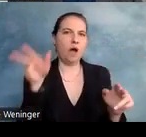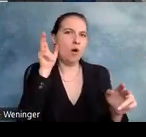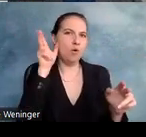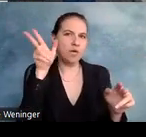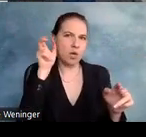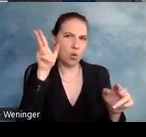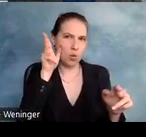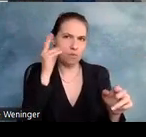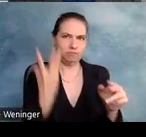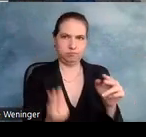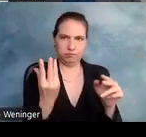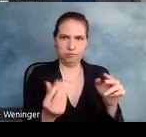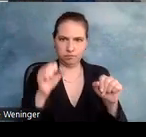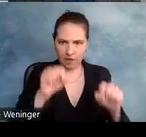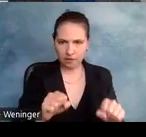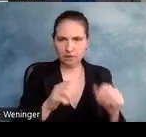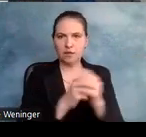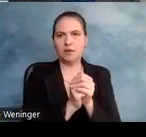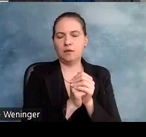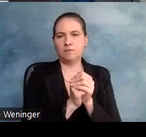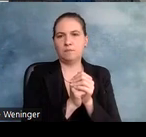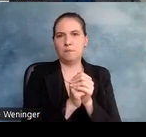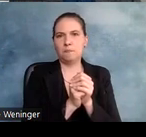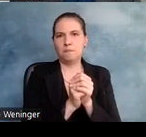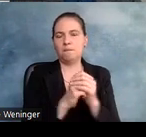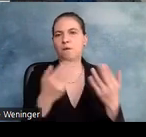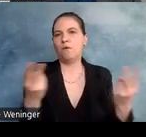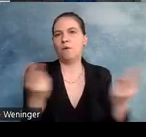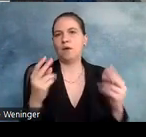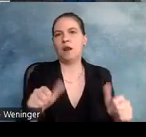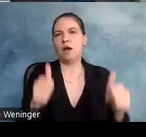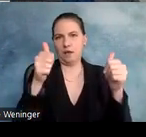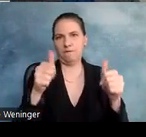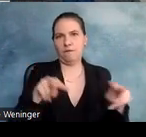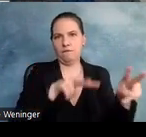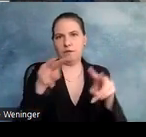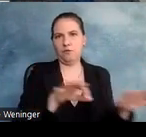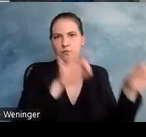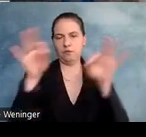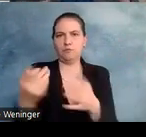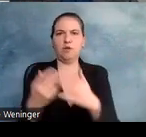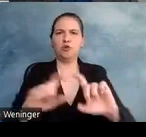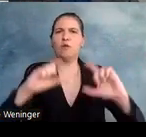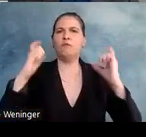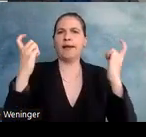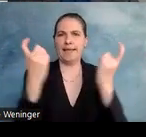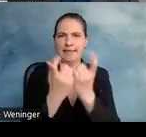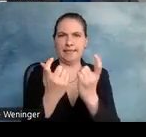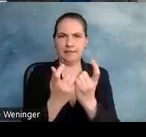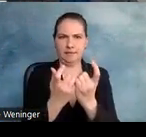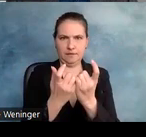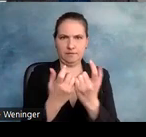oder was auch sein kann, ist Live-Video-Übertragungen und Konferenzschaltungen. All das gehört zum